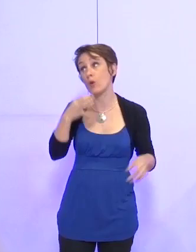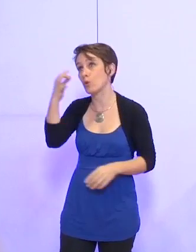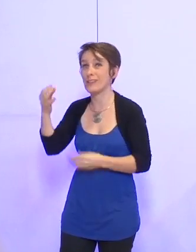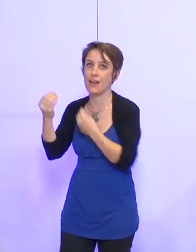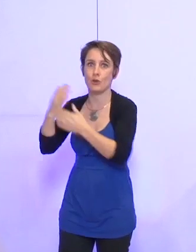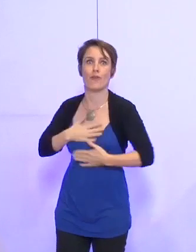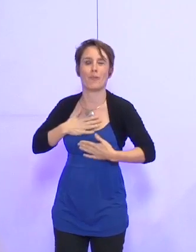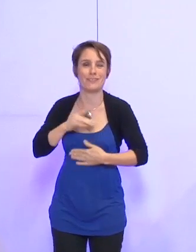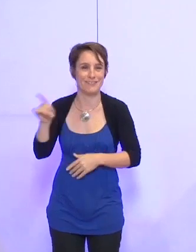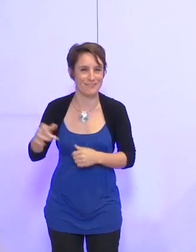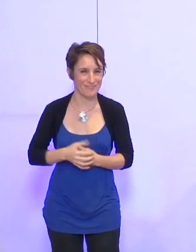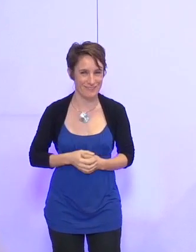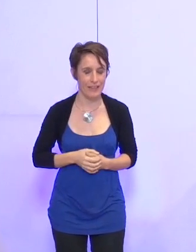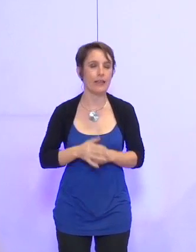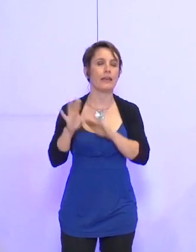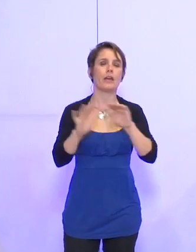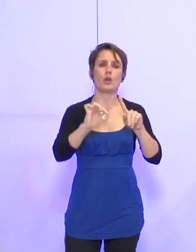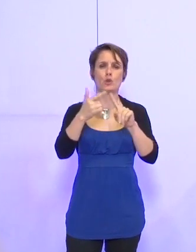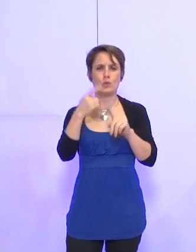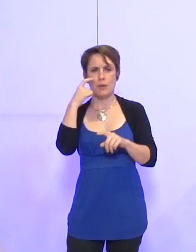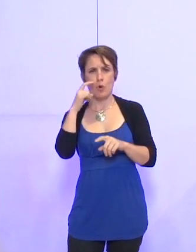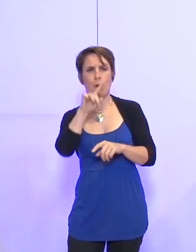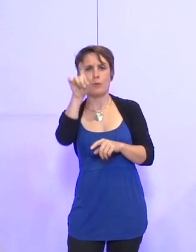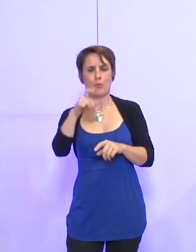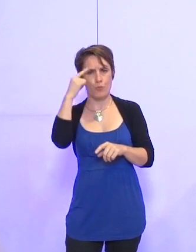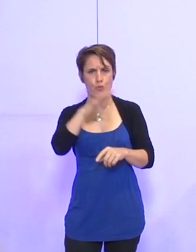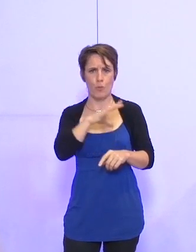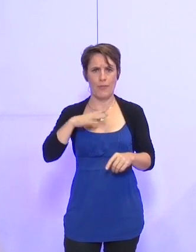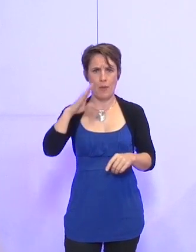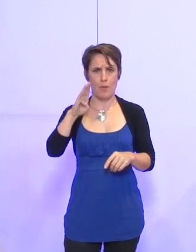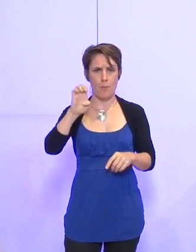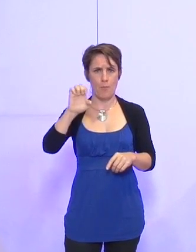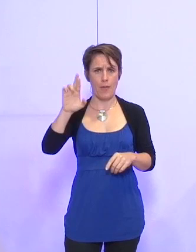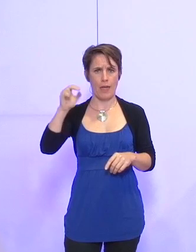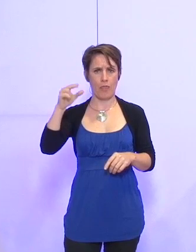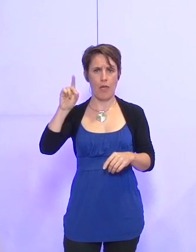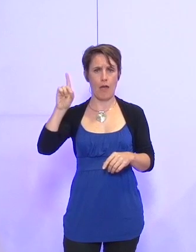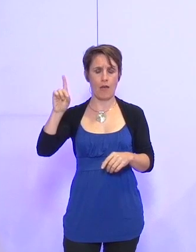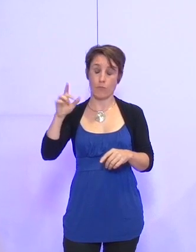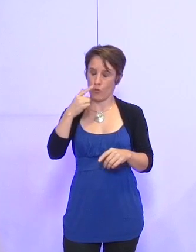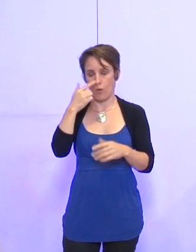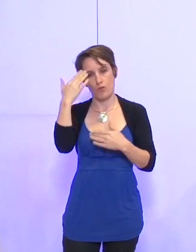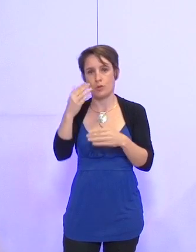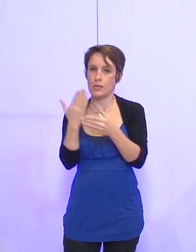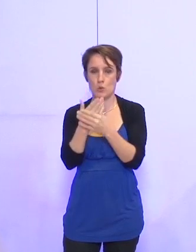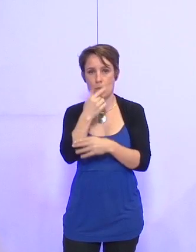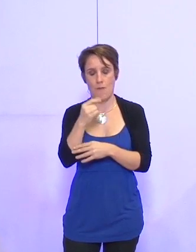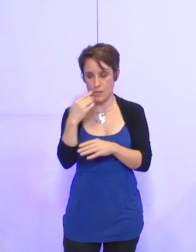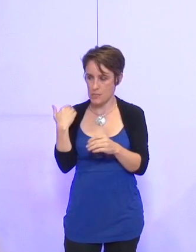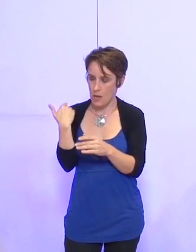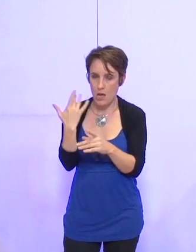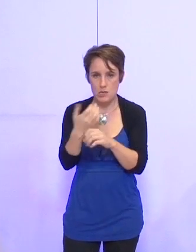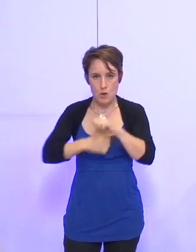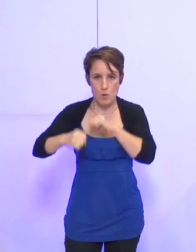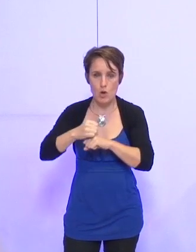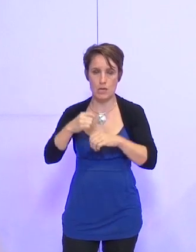chose,'est plus une question peut-être à Corinne Bernard. Ce n pas un dossier facile parce que ça n pas été évident à mettre en place. Les premiers mois